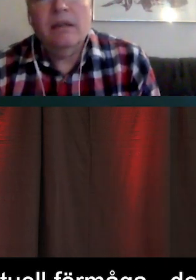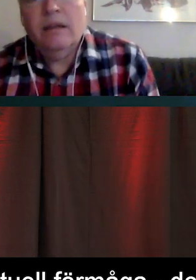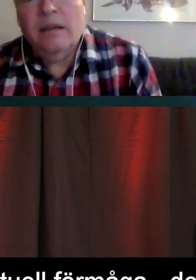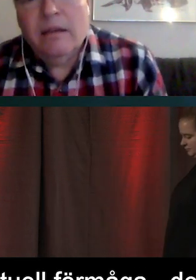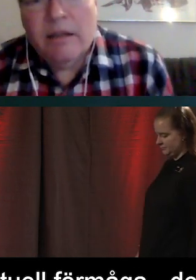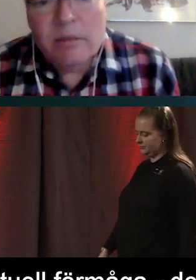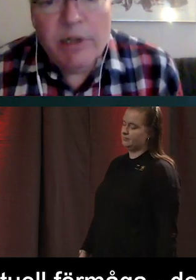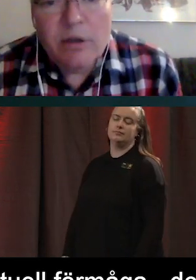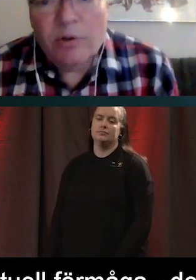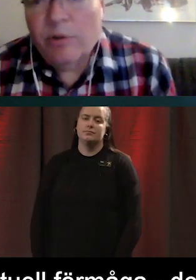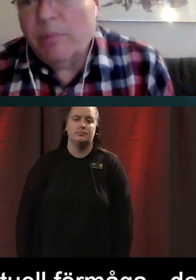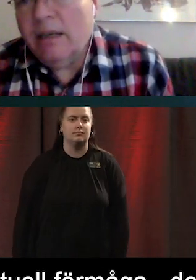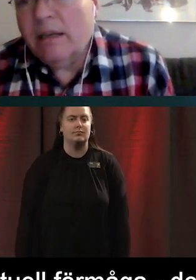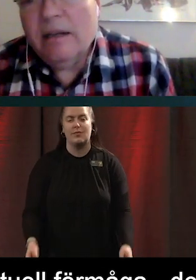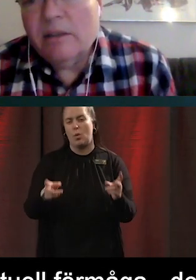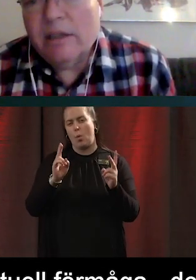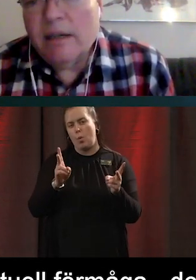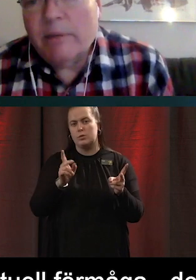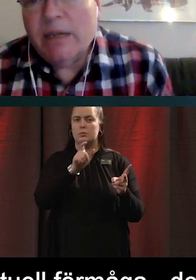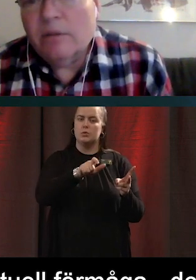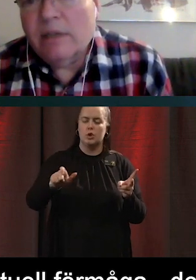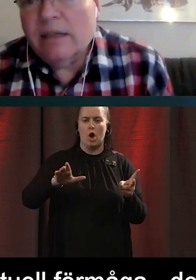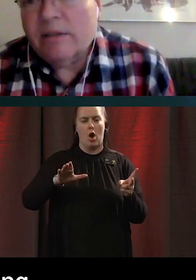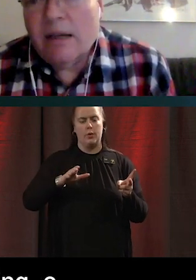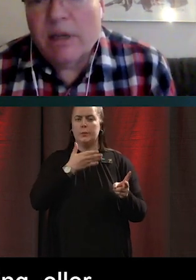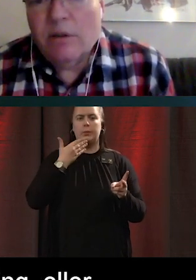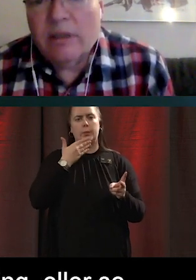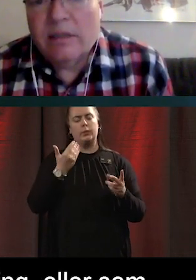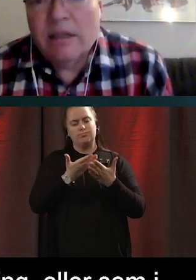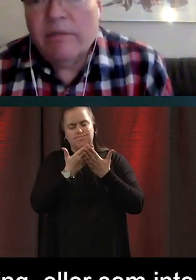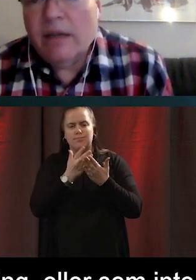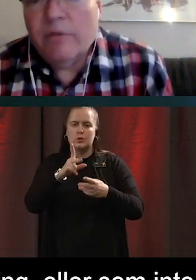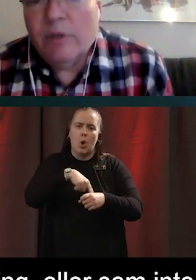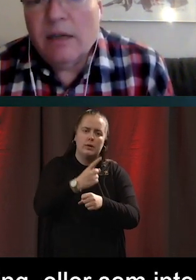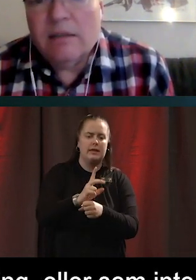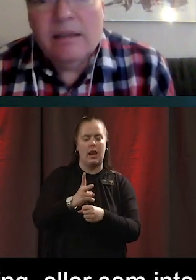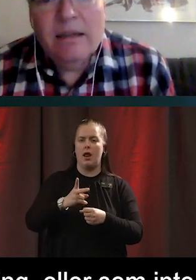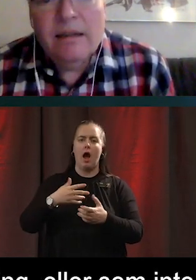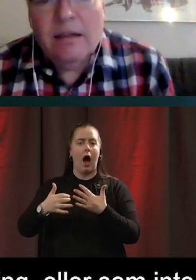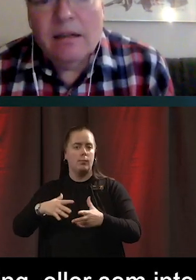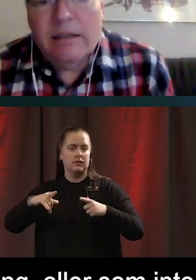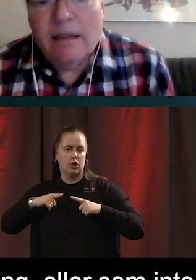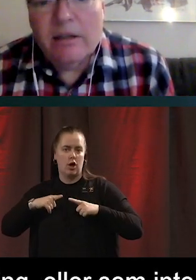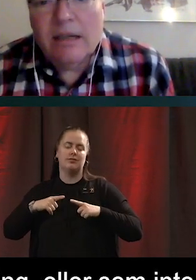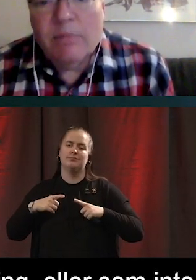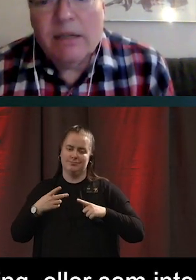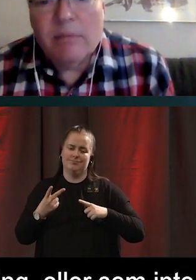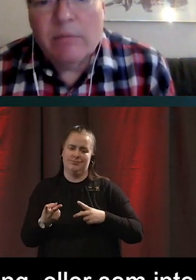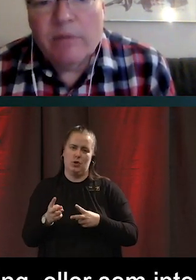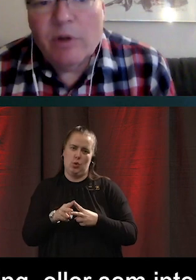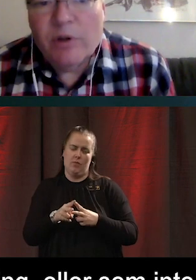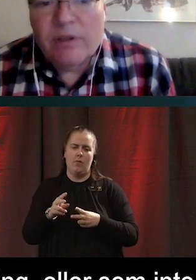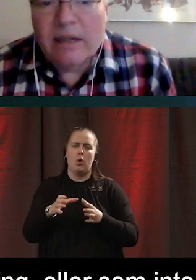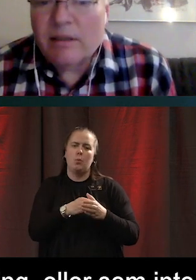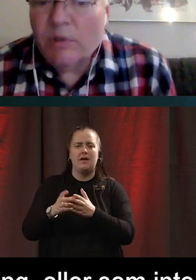som har en kort utbildning eller inte har ett arbete. Och det är samma sak. Det känner vi igen från alla delar av samhället.